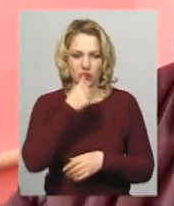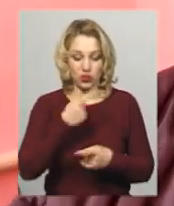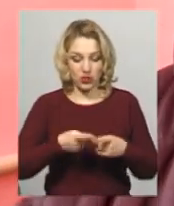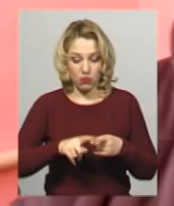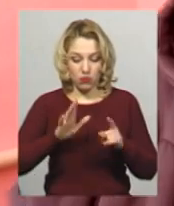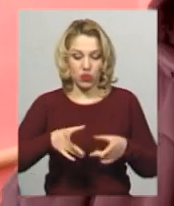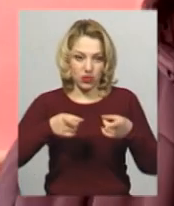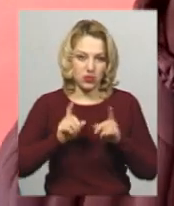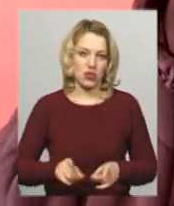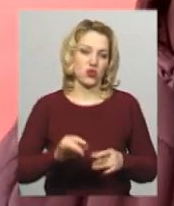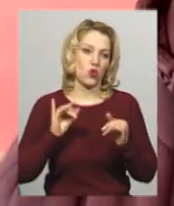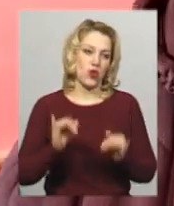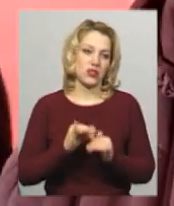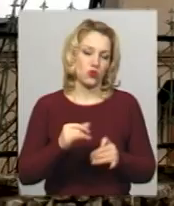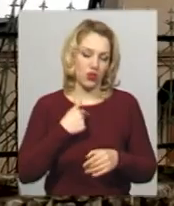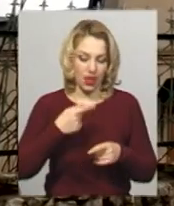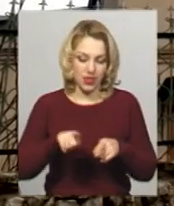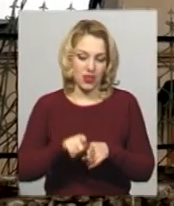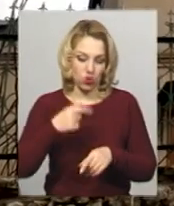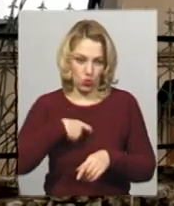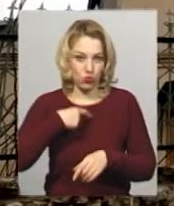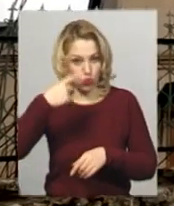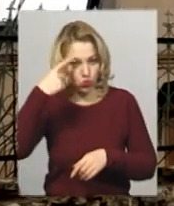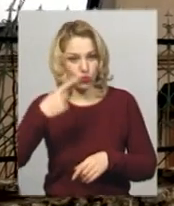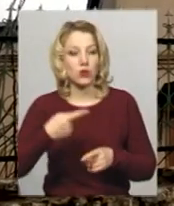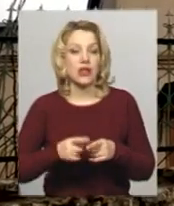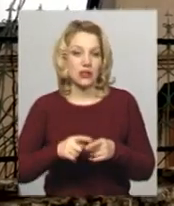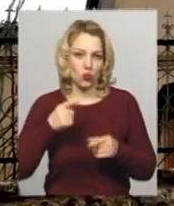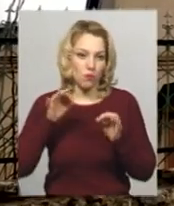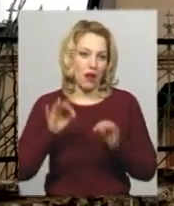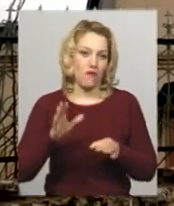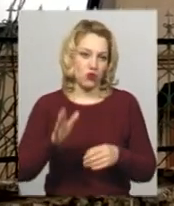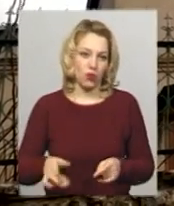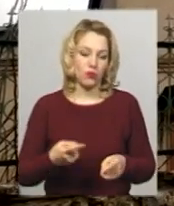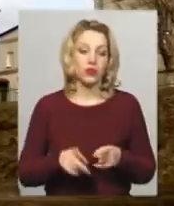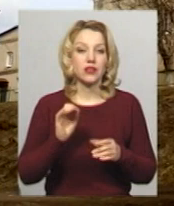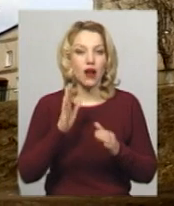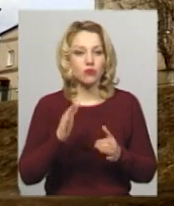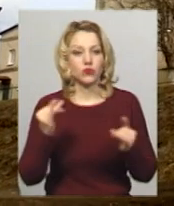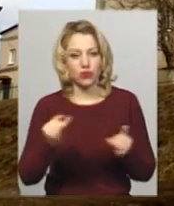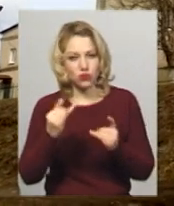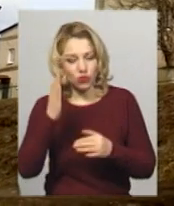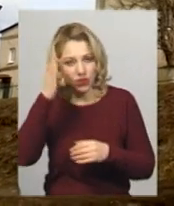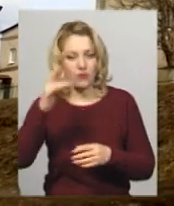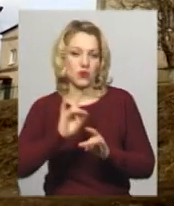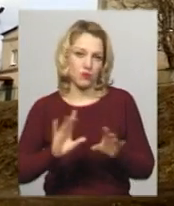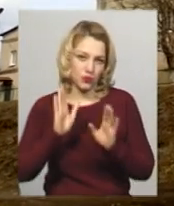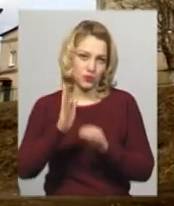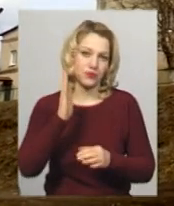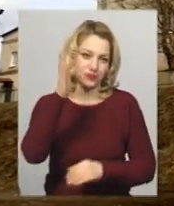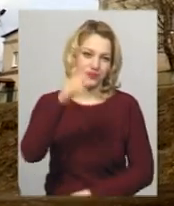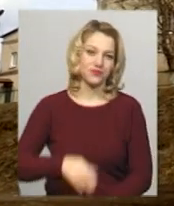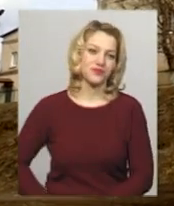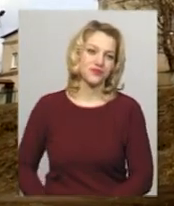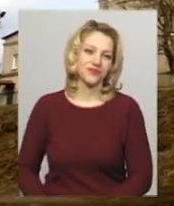дійсно історія, я там собі думаю, і так буде правильно. Як просуватимуться справи зі створенням музею, ми будемо повідомляти в наших випусках новин. Світлана Поробок,